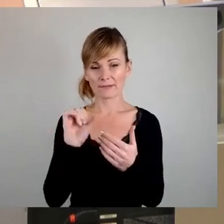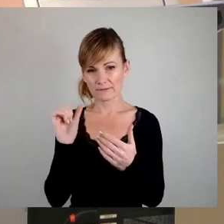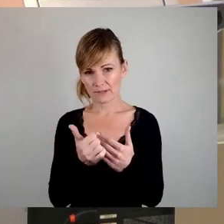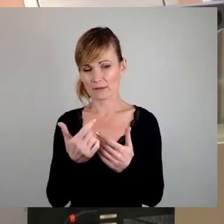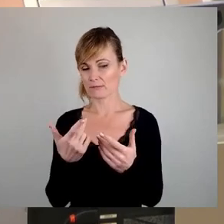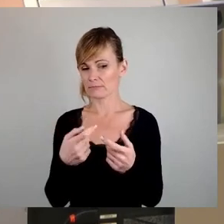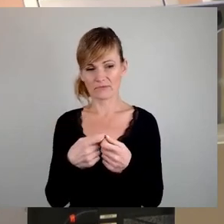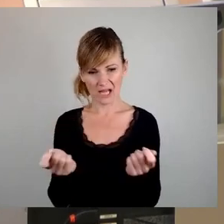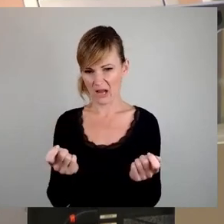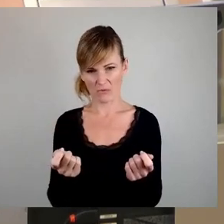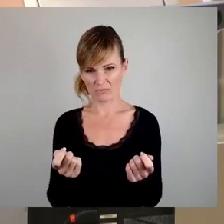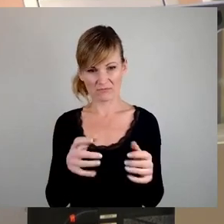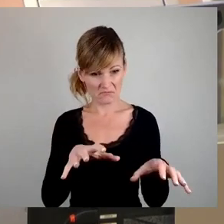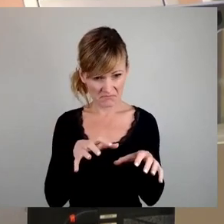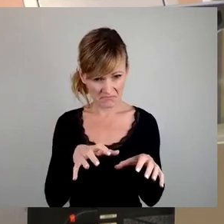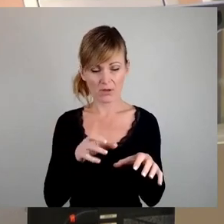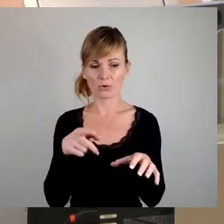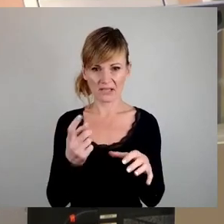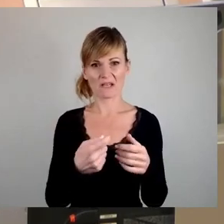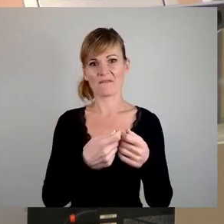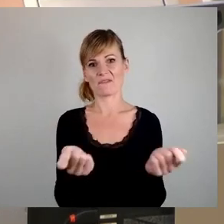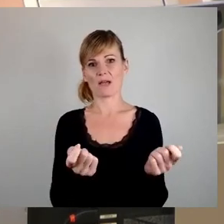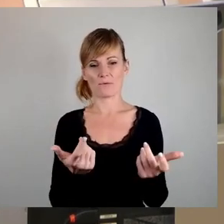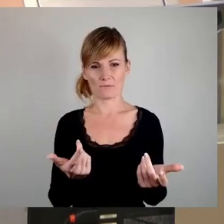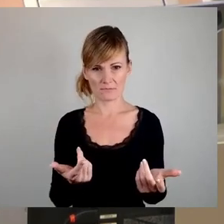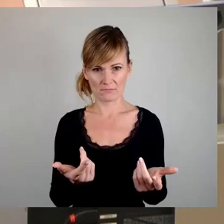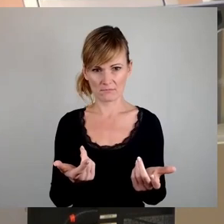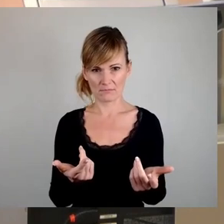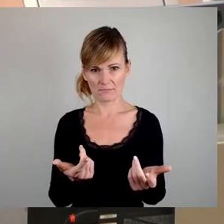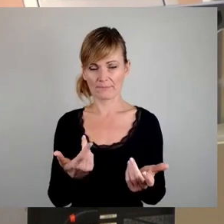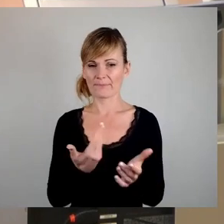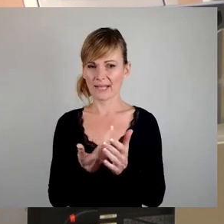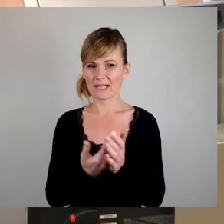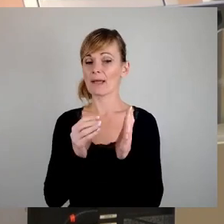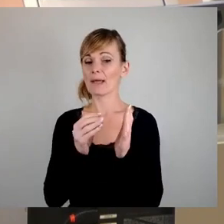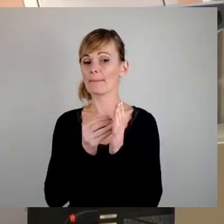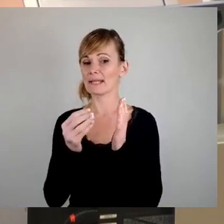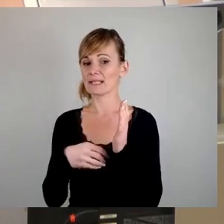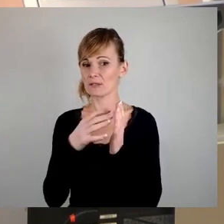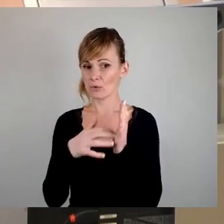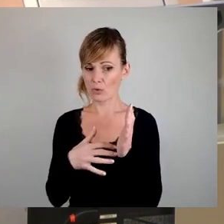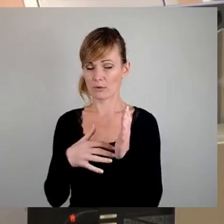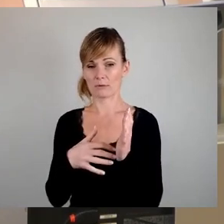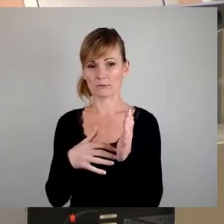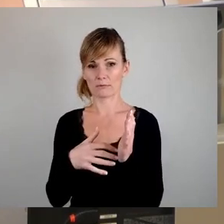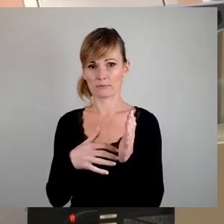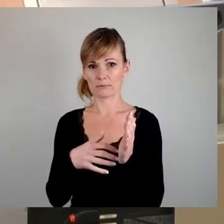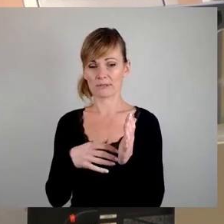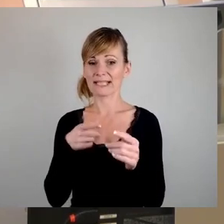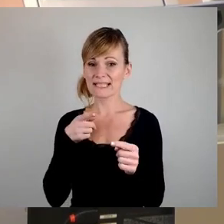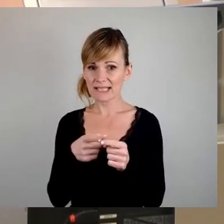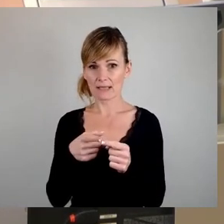Anliegen das Anliegen der Petition dafür Sorge zu tragen, dass man rechtssicher es